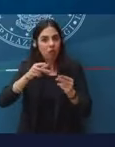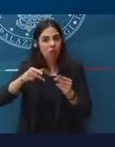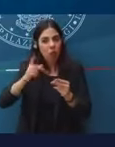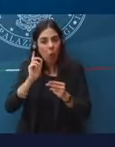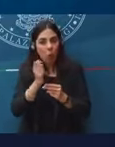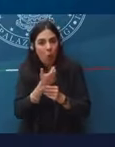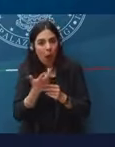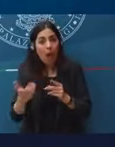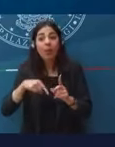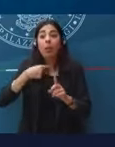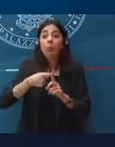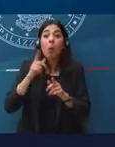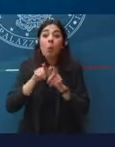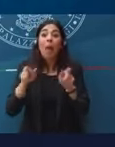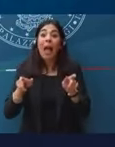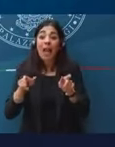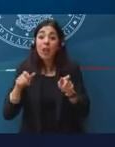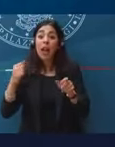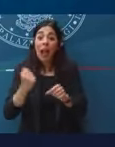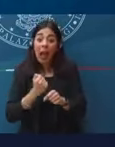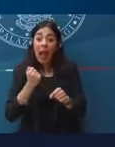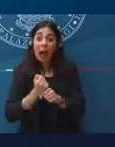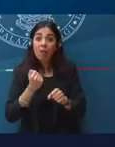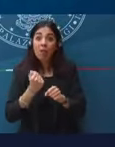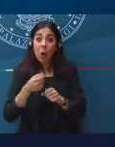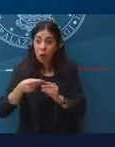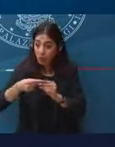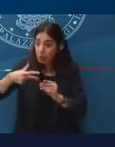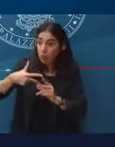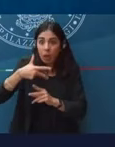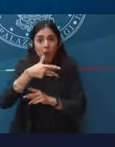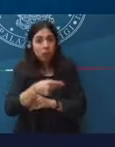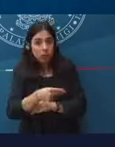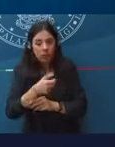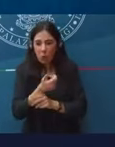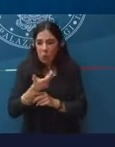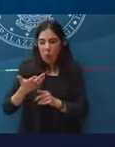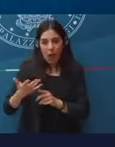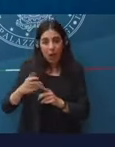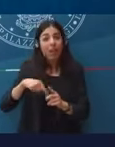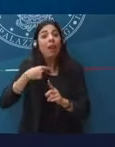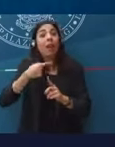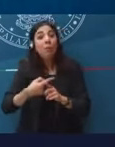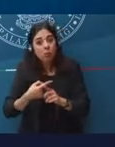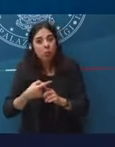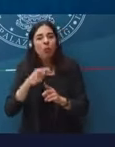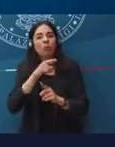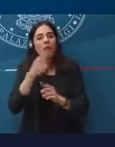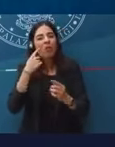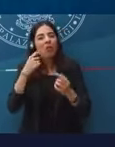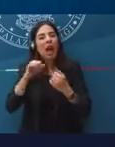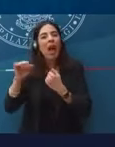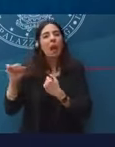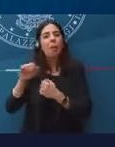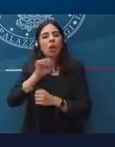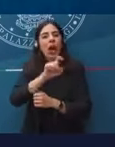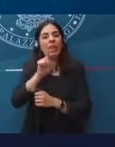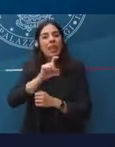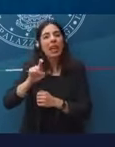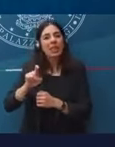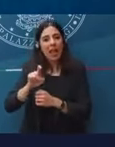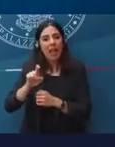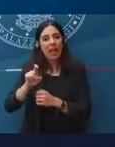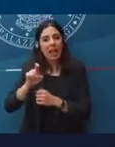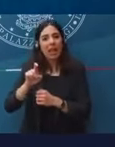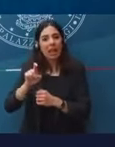amministrano i vaccini. Al fatto che si fa una sola iniezione del famoso AstraZeneca. Quindi prolungando il